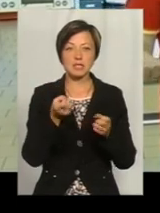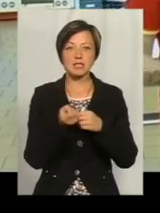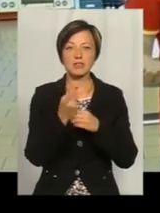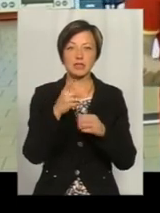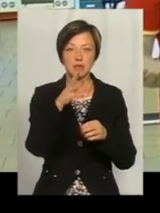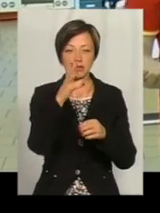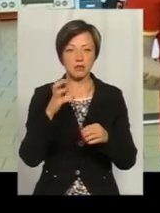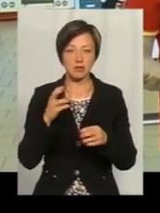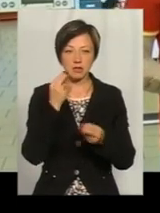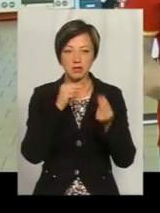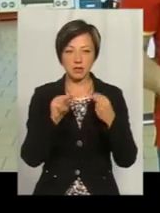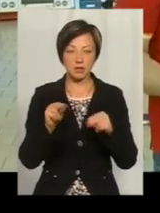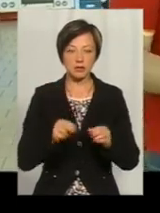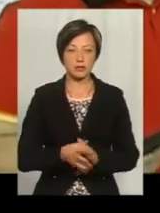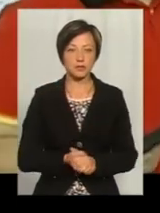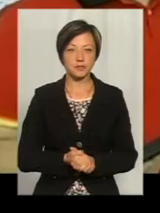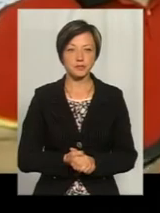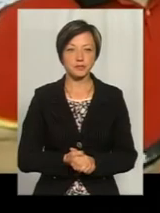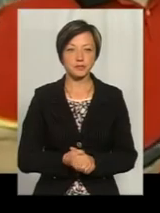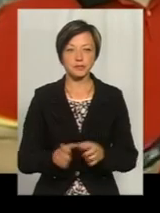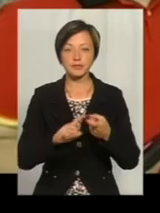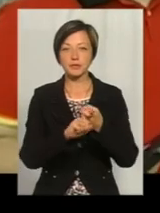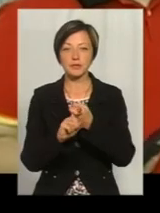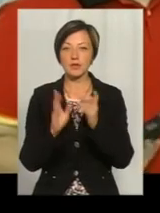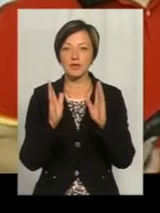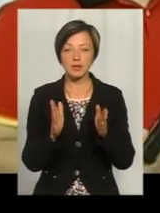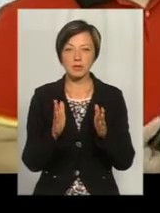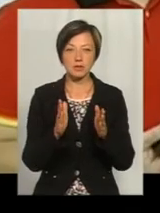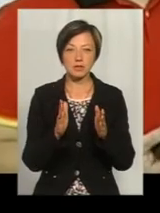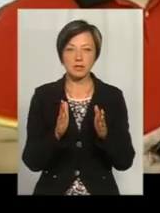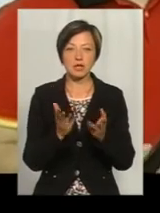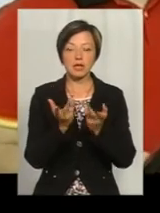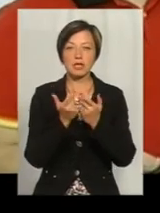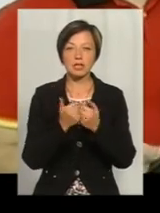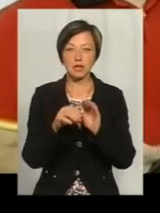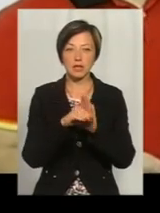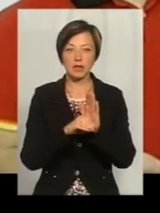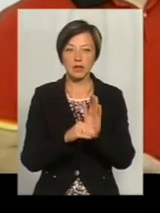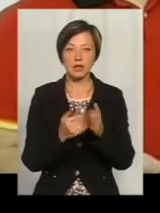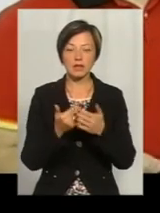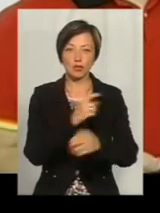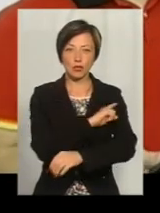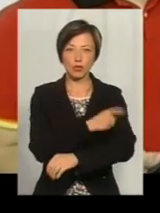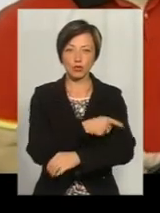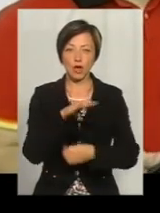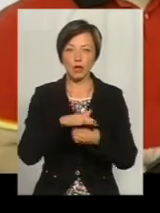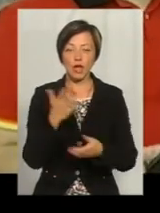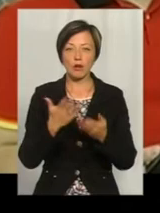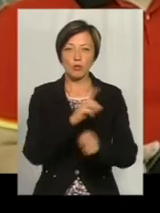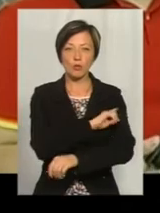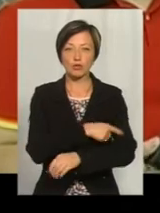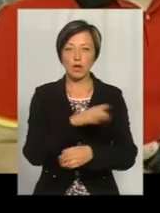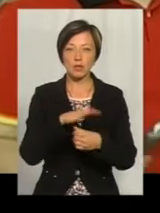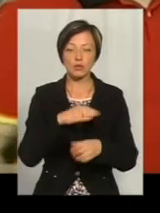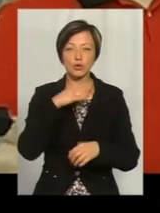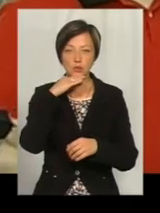надходить роздача сигналу. Залежати буде тільки кількість каналів прийому від потужності антени. Якщо потужності антени